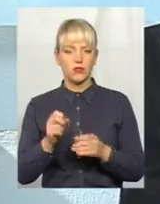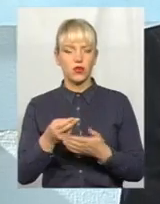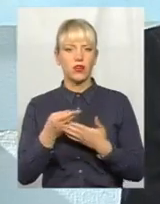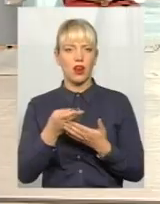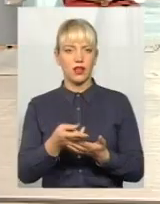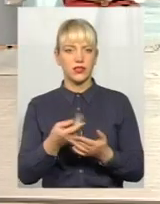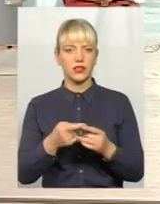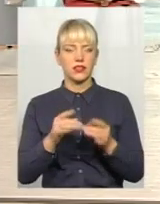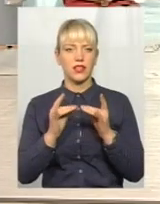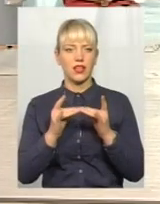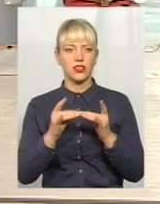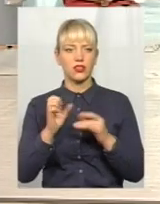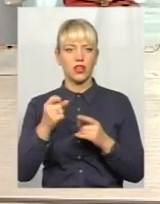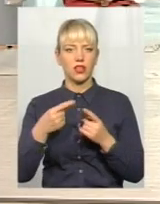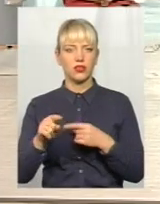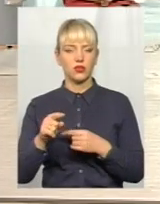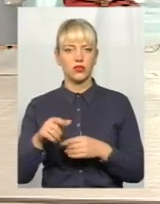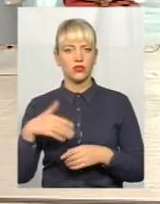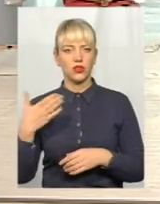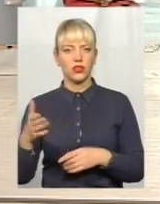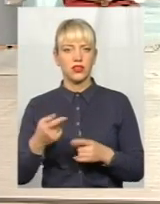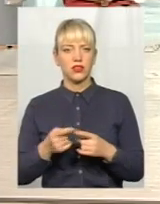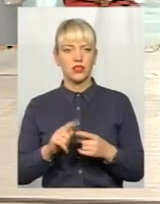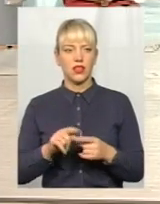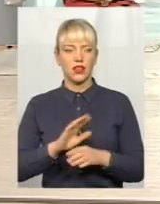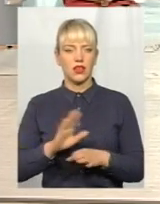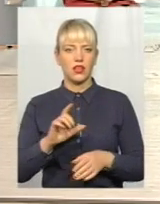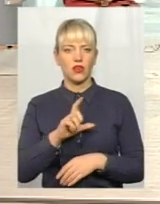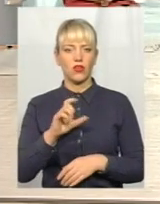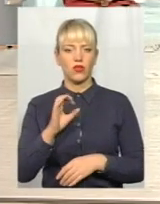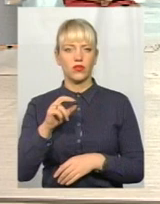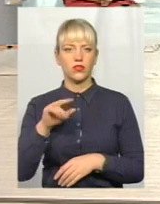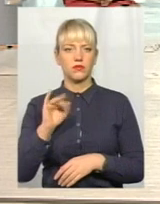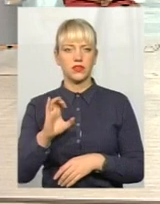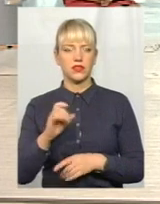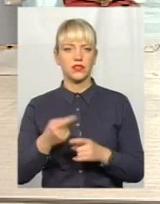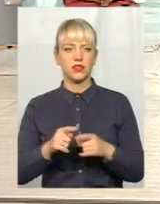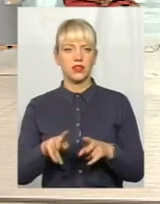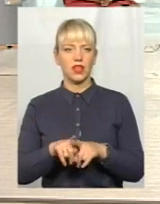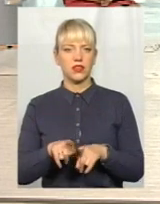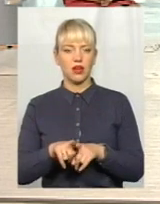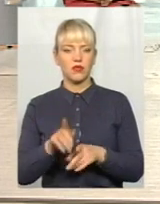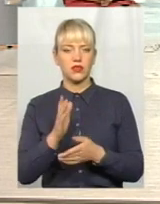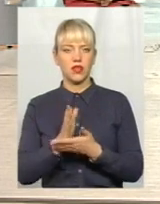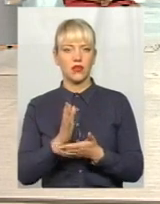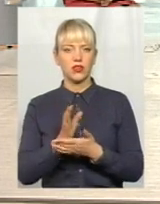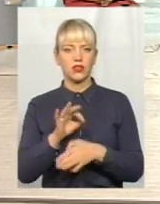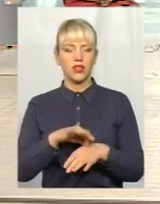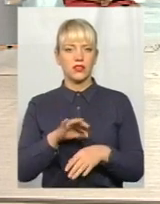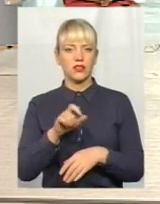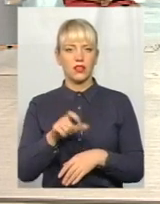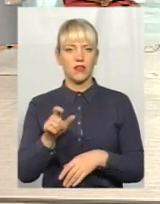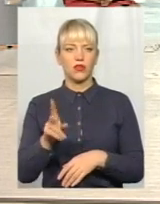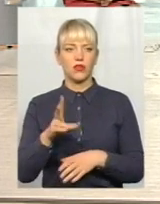Але з другої сторони, я розумію, це зовсім не хоспіс. Вона також знаходиться з тими хворими,